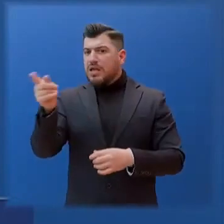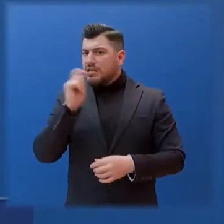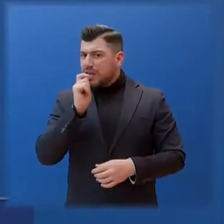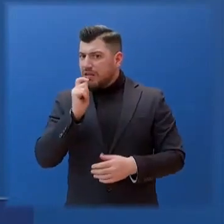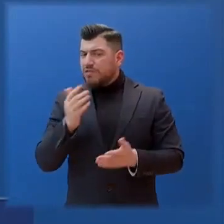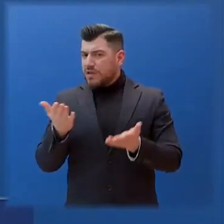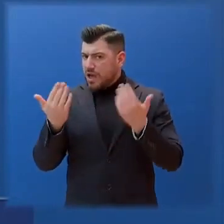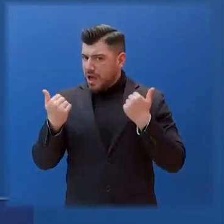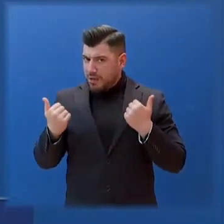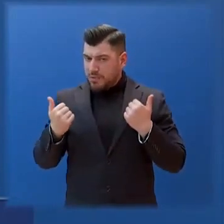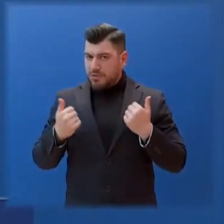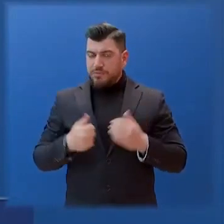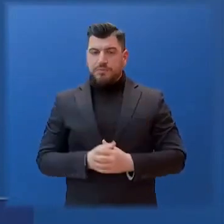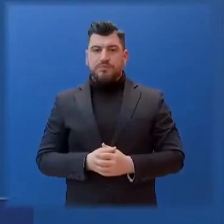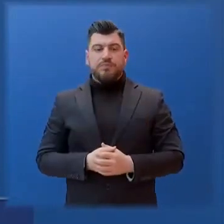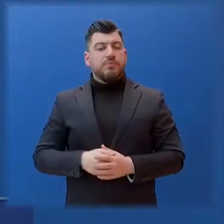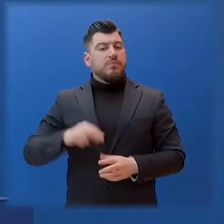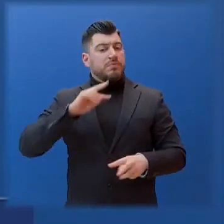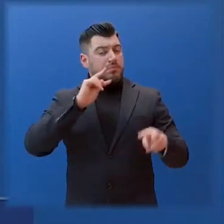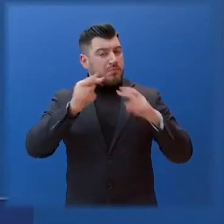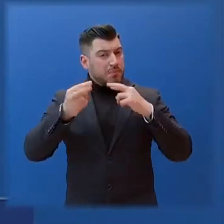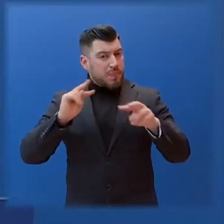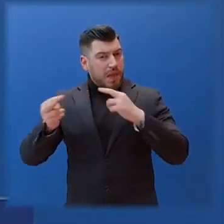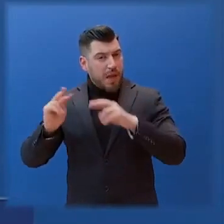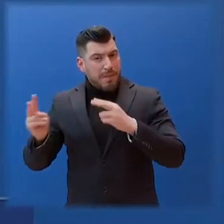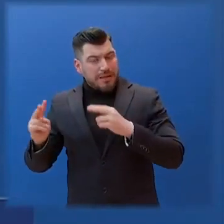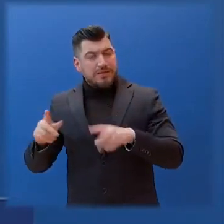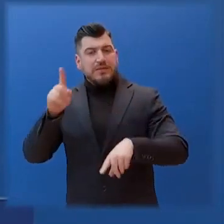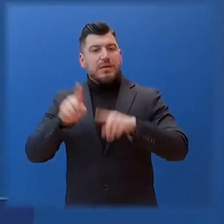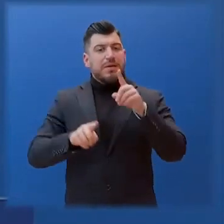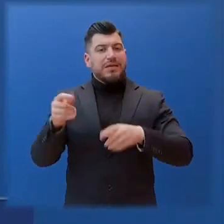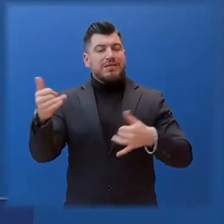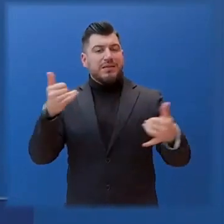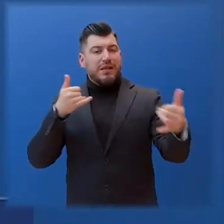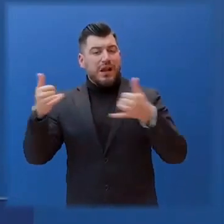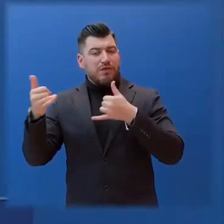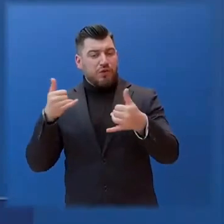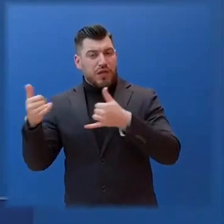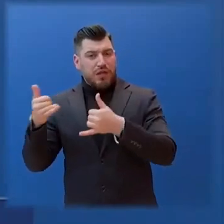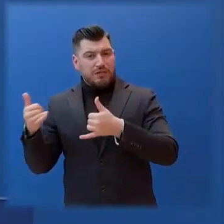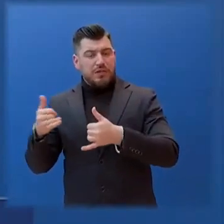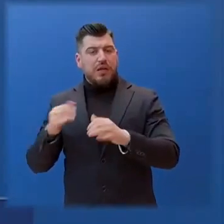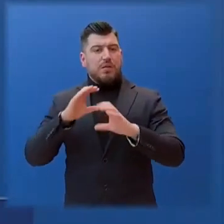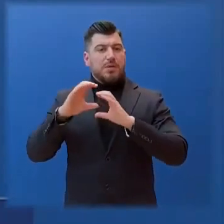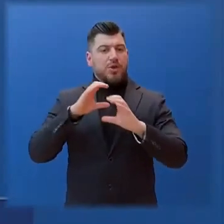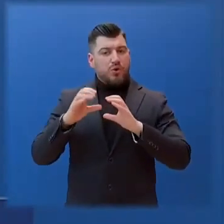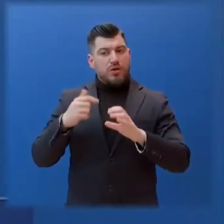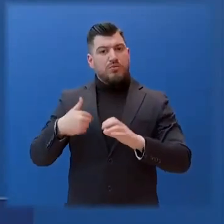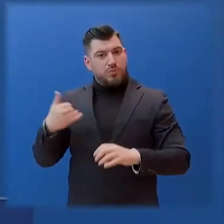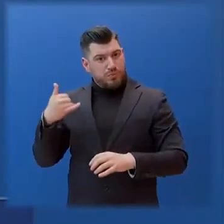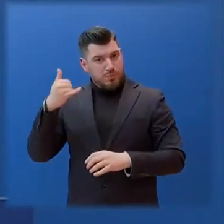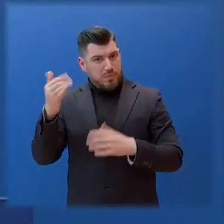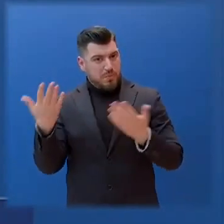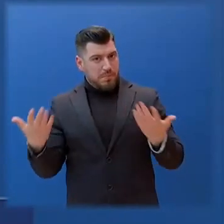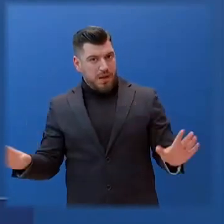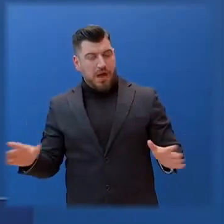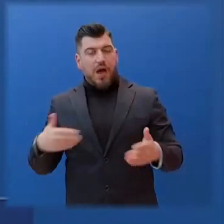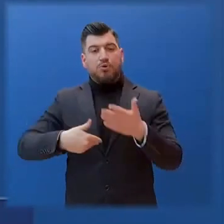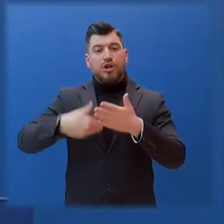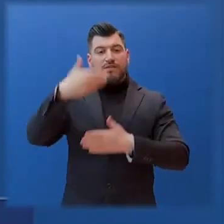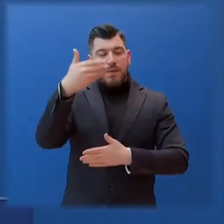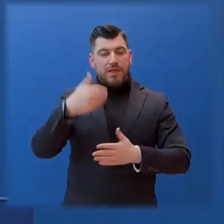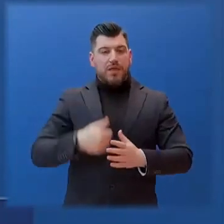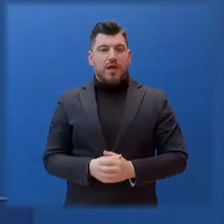εξ όσων γνωρίζω. Απάτησε σε μια τηλεφωνική επικοινωνία που του ετέθη από την εφημερίδα.